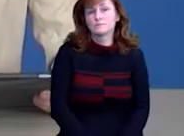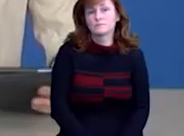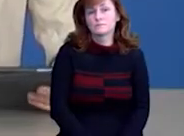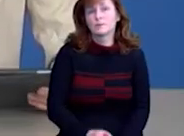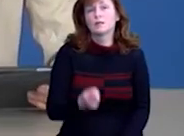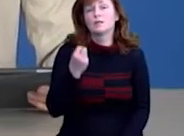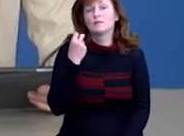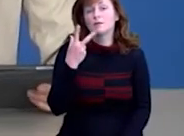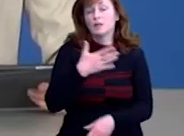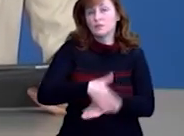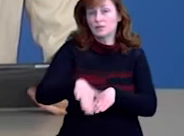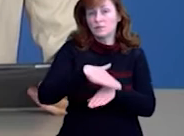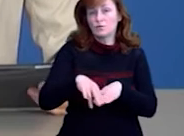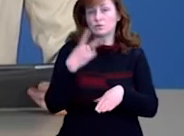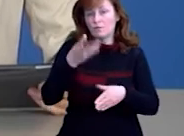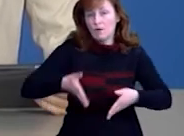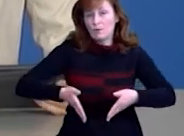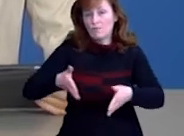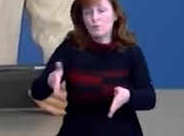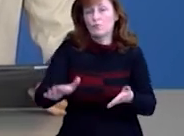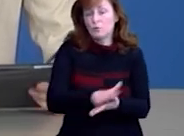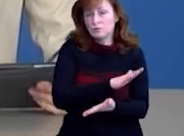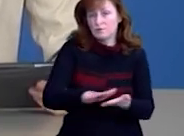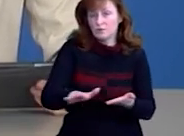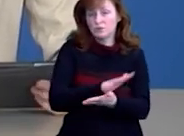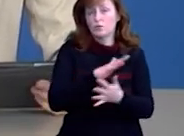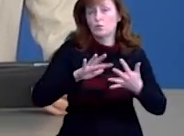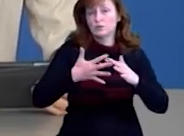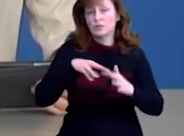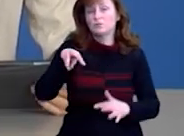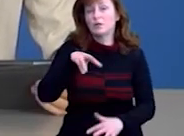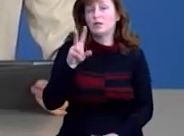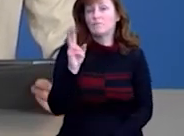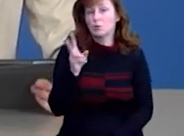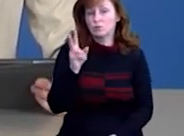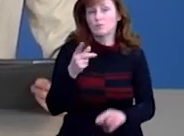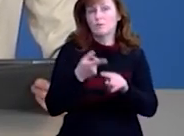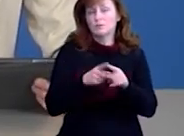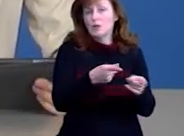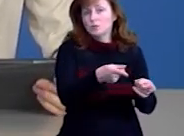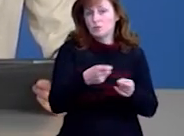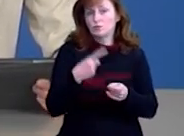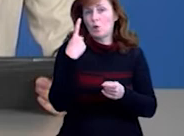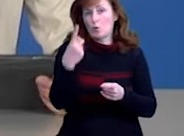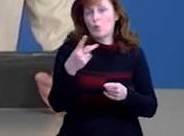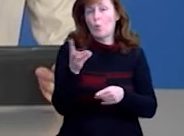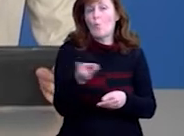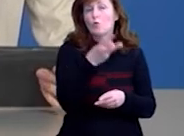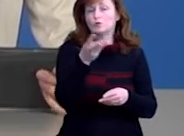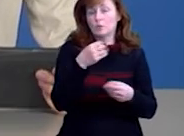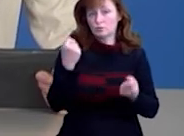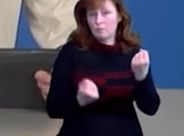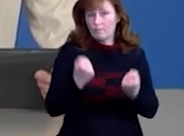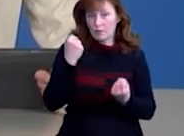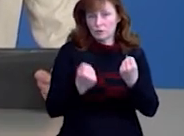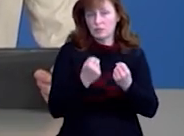12 вулиць та два провулки продезінфікували сьогодні у селищі Михайло Коцюбинське. Для цього залучили одну пожежну машину та витратили на це